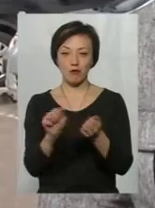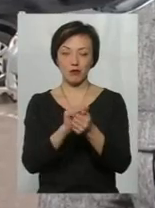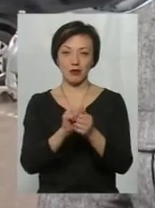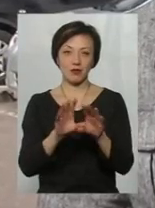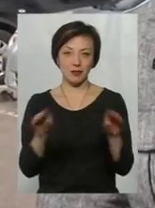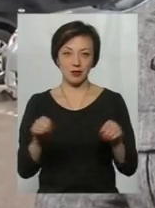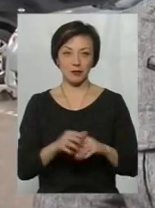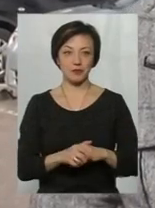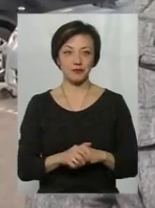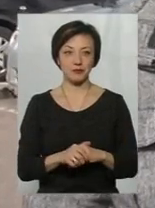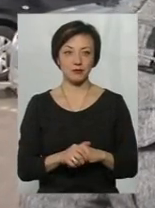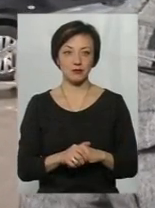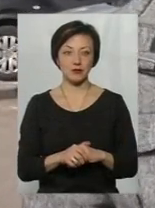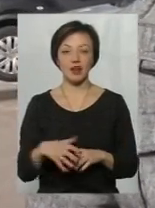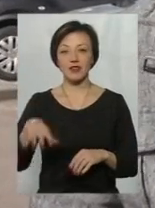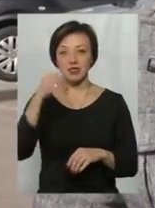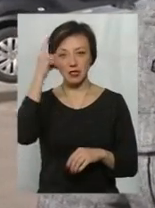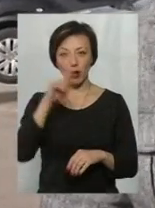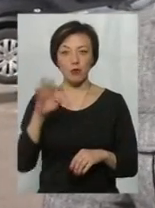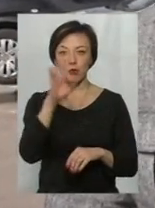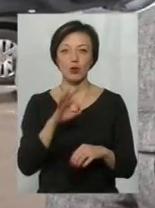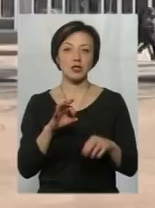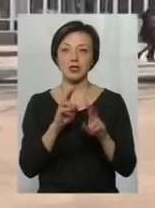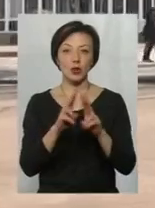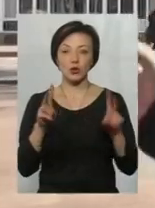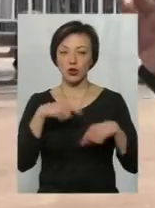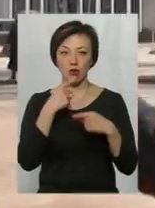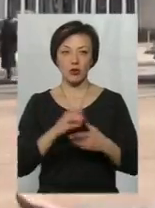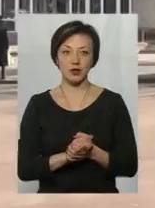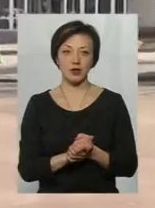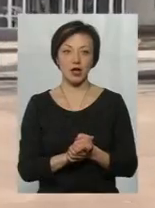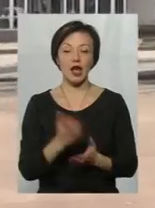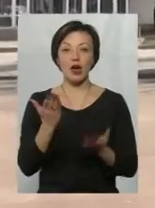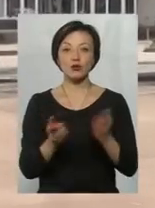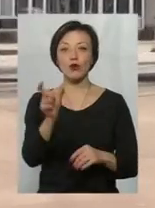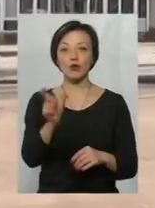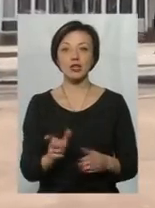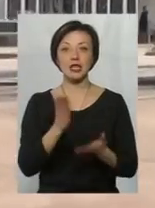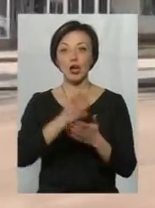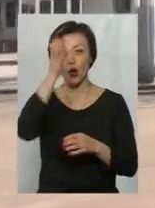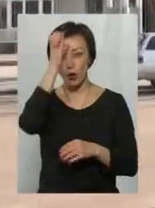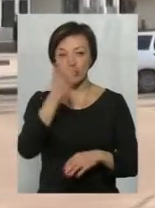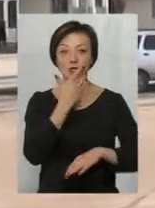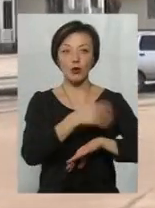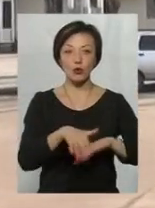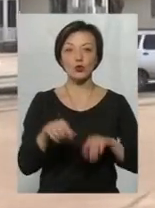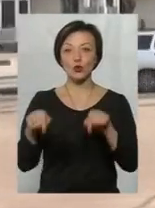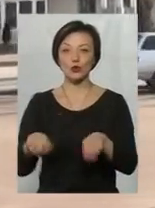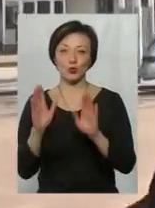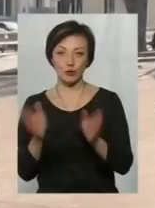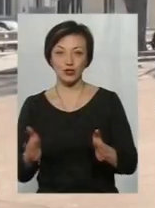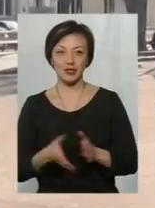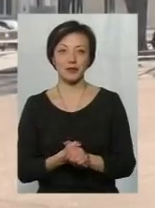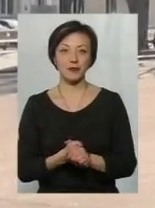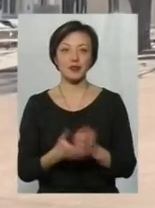знаєте, яка в нас освіта? Ми всі знаємо, просто про це ніхто не говорить. Якщо в людини є розум, то і за кордоном буде, і тут буде.